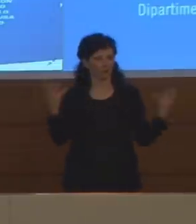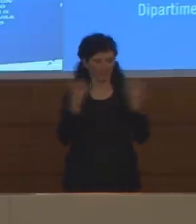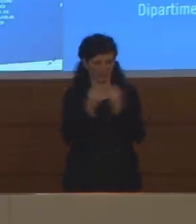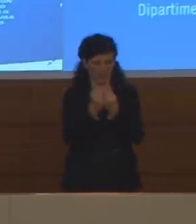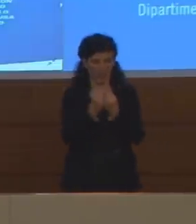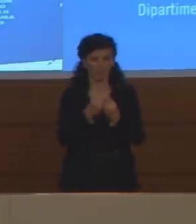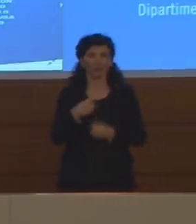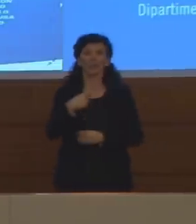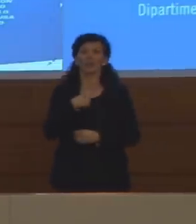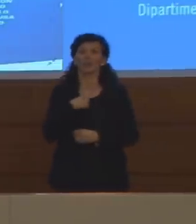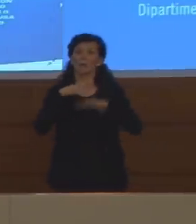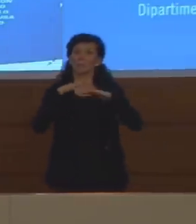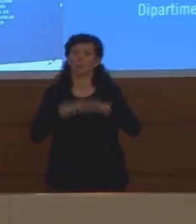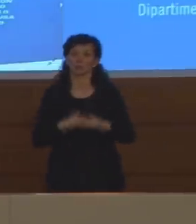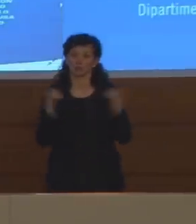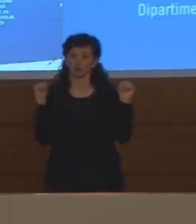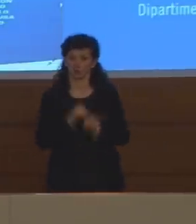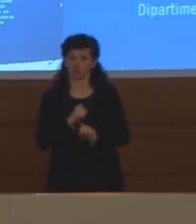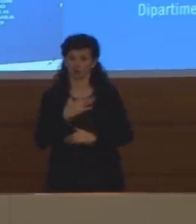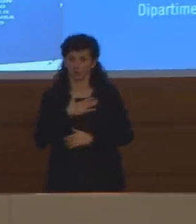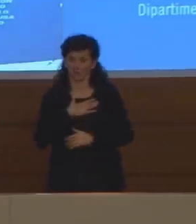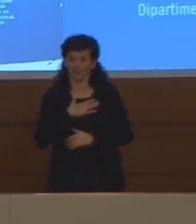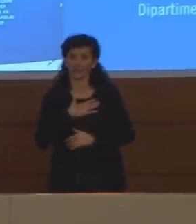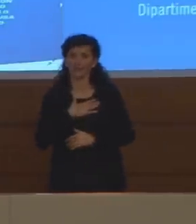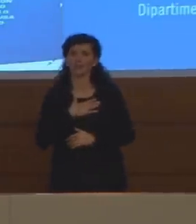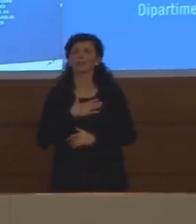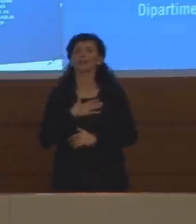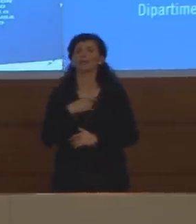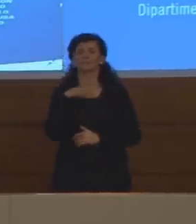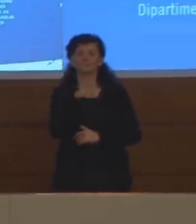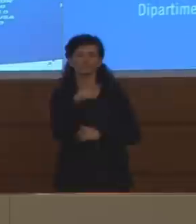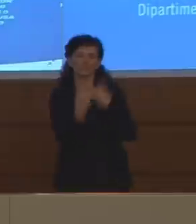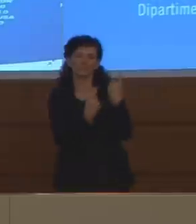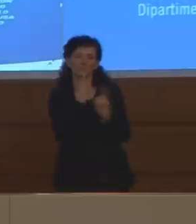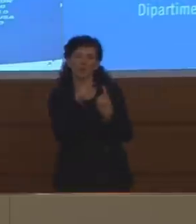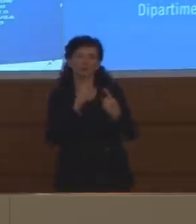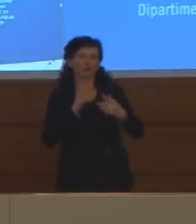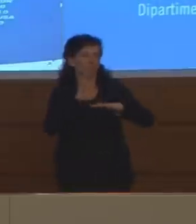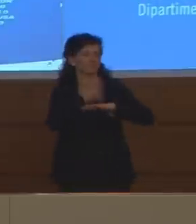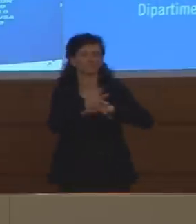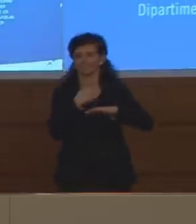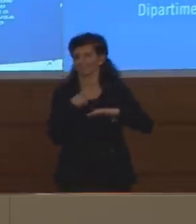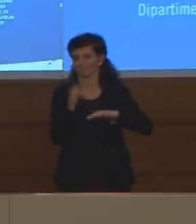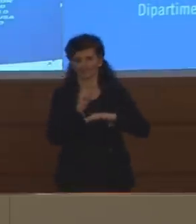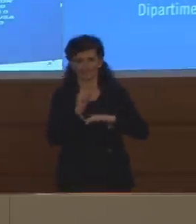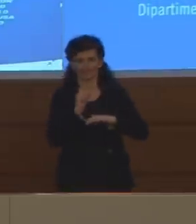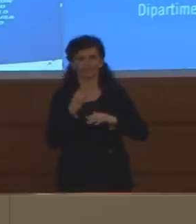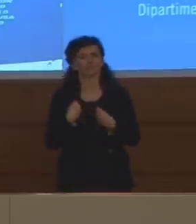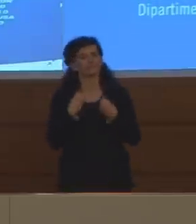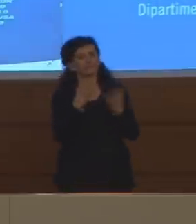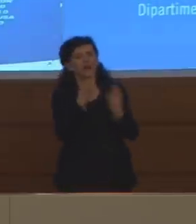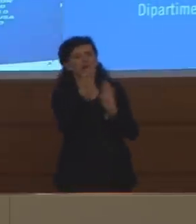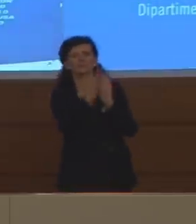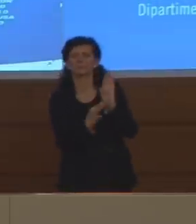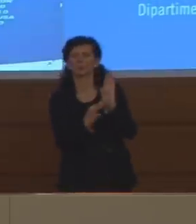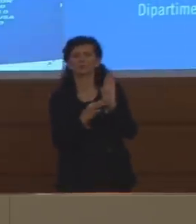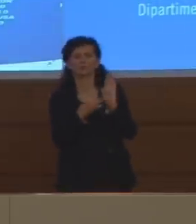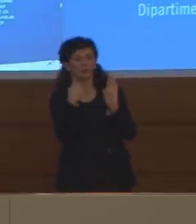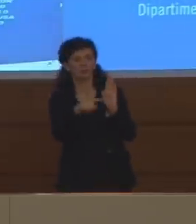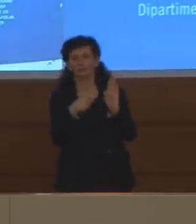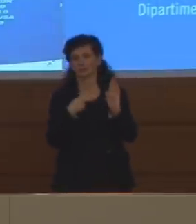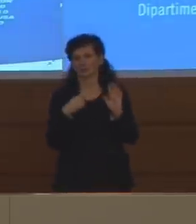protezione civile noi non siamo entrati su questa tematica né abbiamo dato disposizioni di questo tipo.